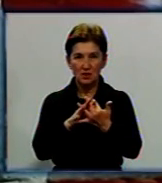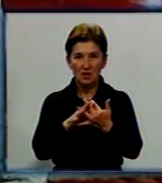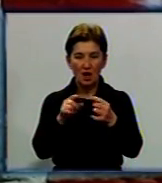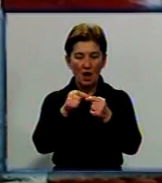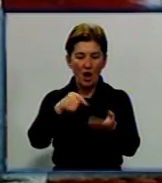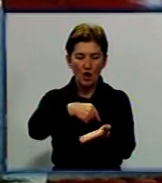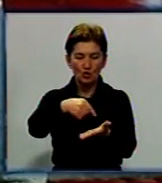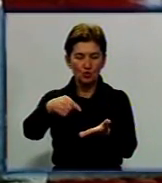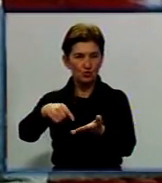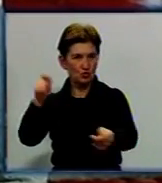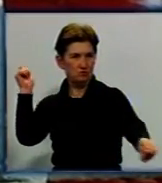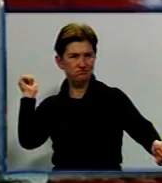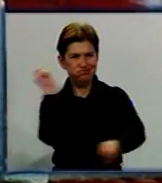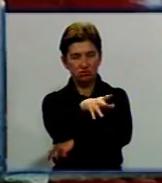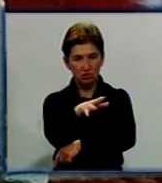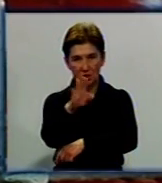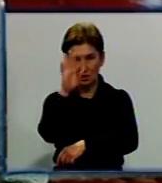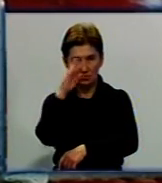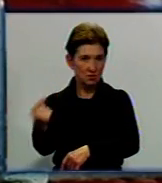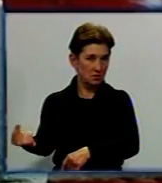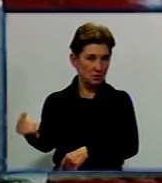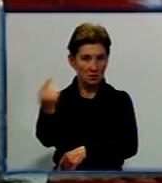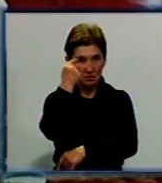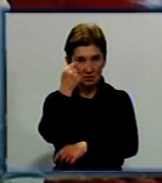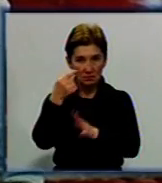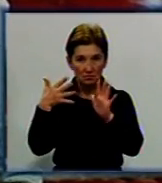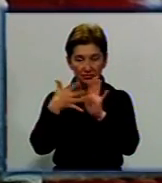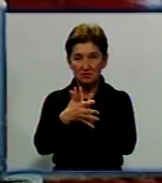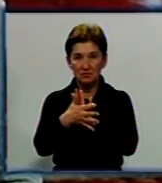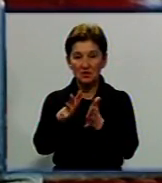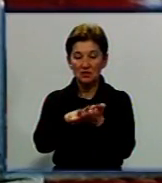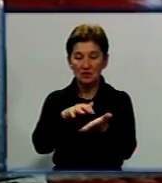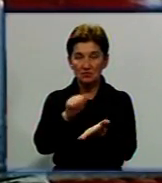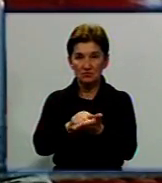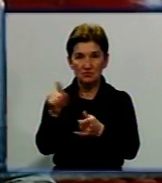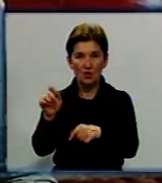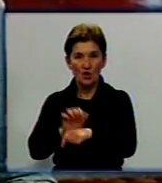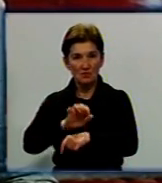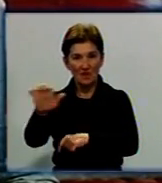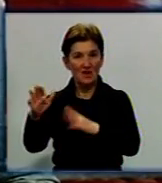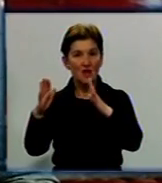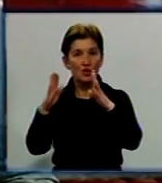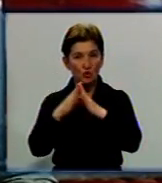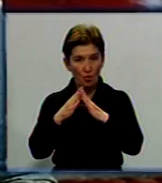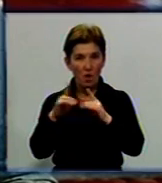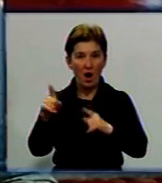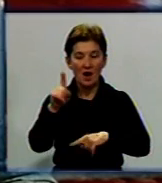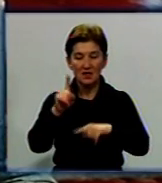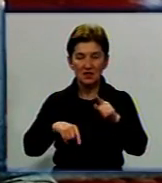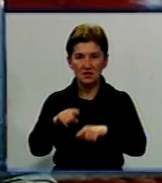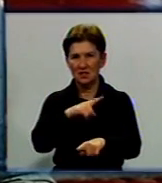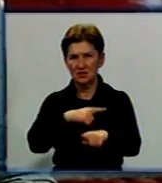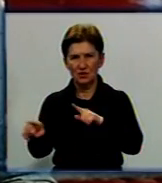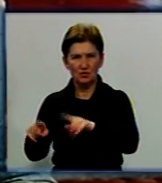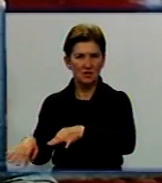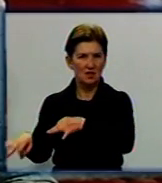і поцілила в обличчя. Хлопчикові стрижень прострикнув рогівку ока. Травмовану дитину зі школи відправили додому, а звідти вже рідній терміново повезли